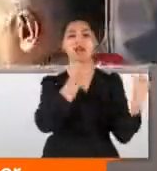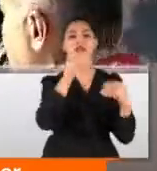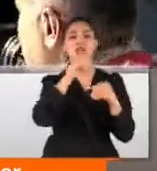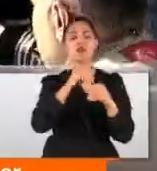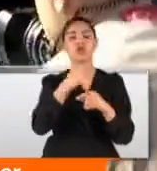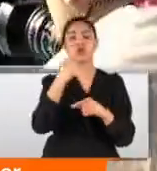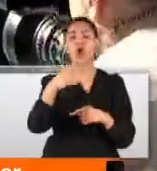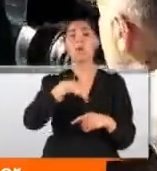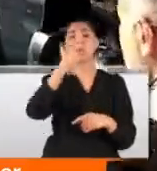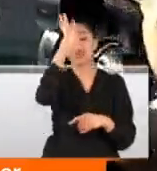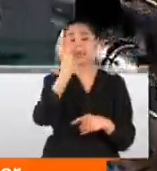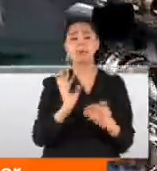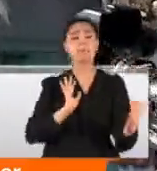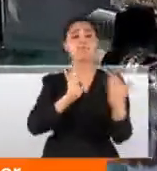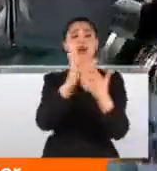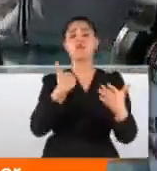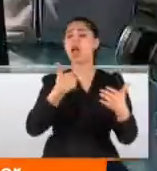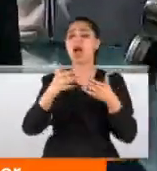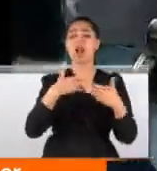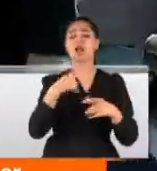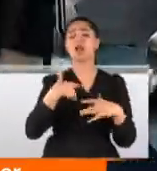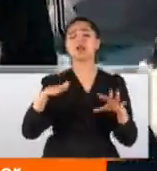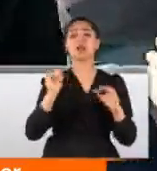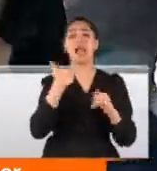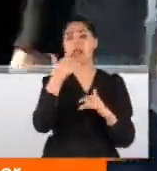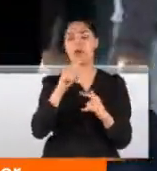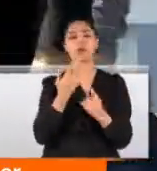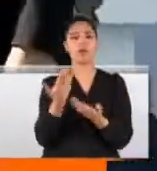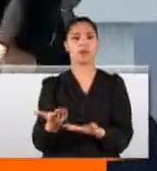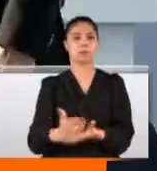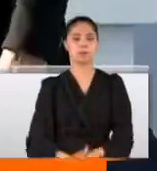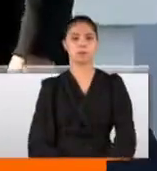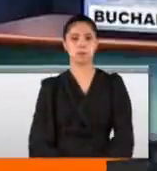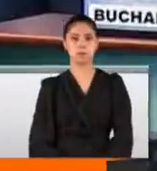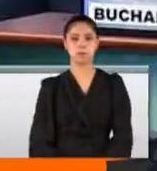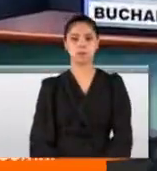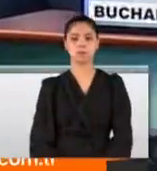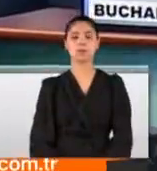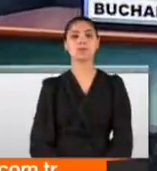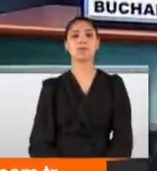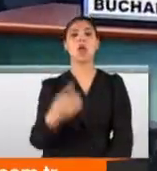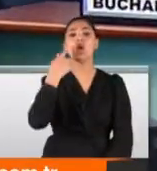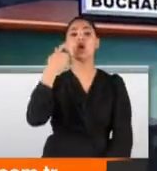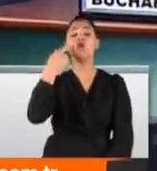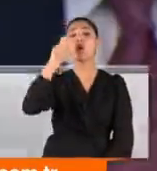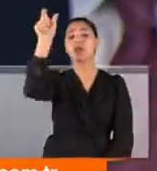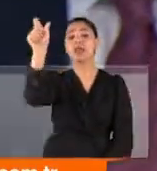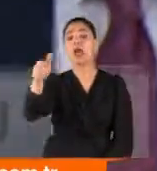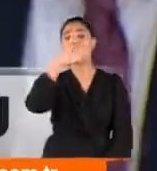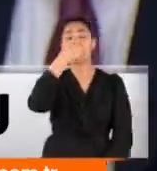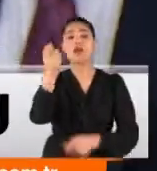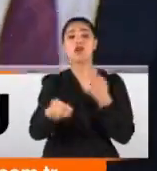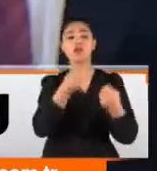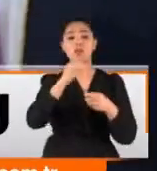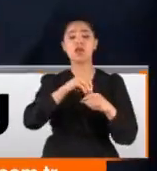Bizim karşımıza kimin çıkacağı bizi pek ilgilendirmiyor dedi. İşte Cumhur İttifakı! Cumhurbaşkanı Perşembe mesaisini